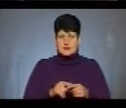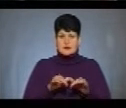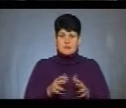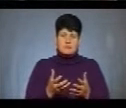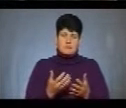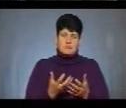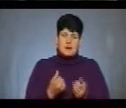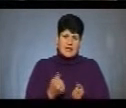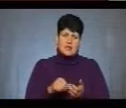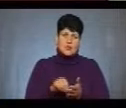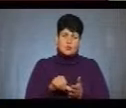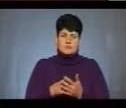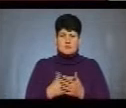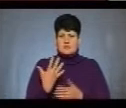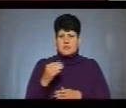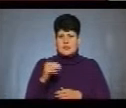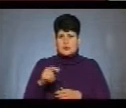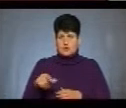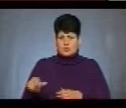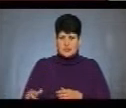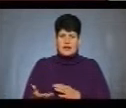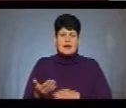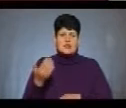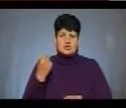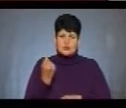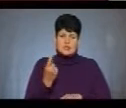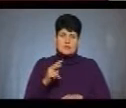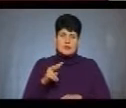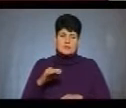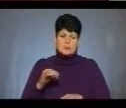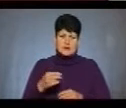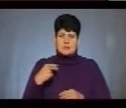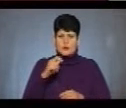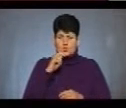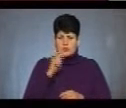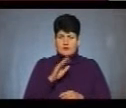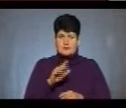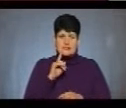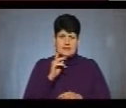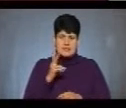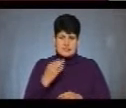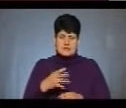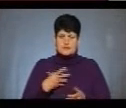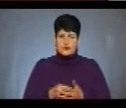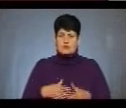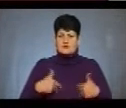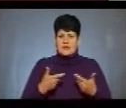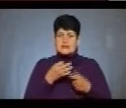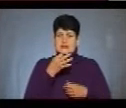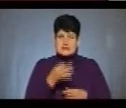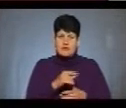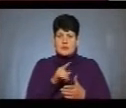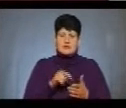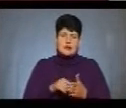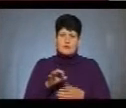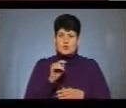Про це повідомив учасник мітингу Остап Стахів. Іще раніше, 11 листопада, президент України Володимир Зеленський в своєму зверненні сказав, питання